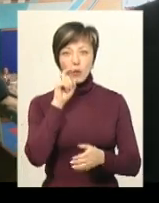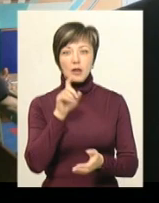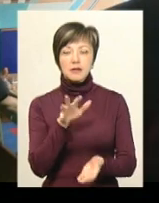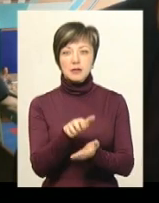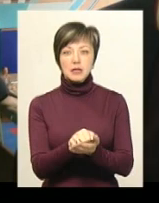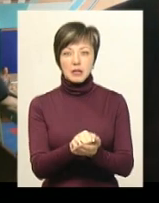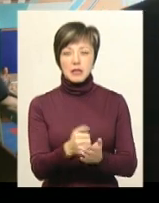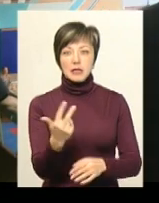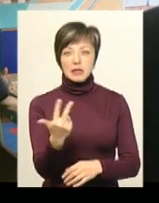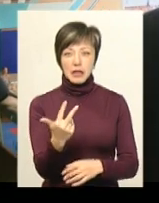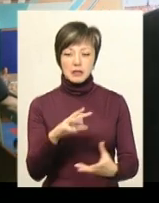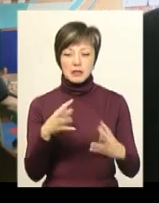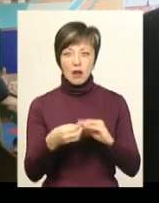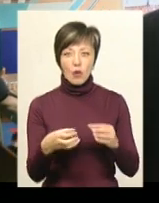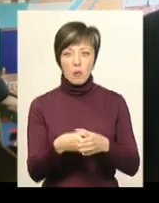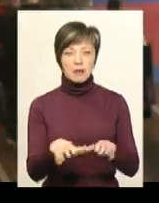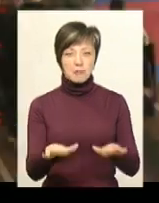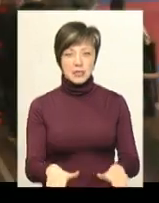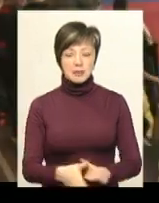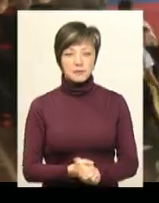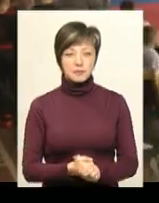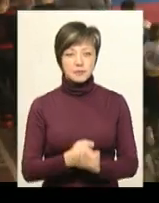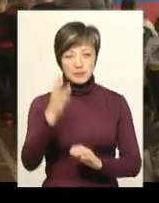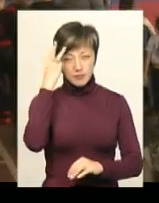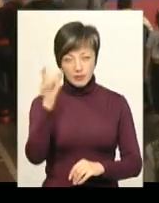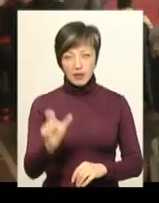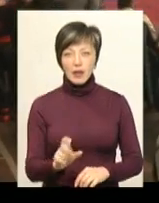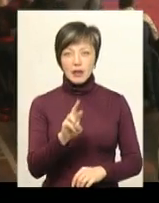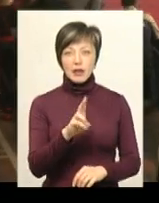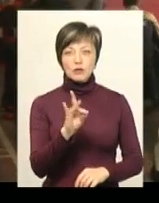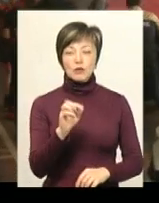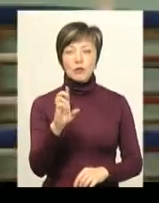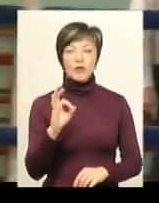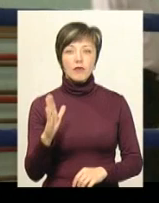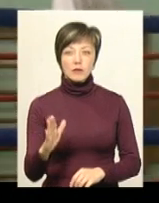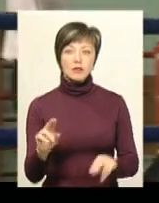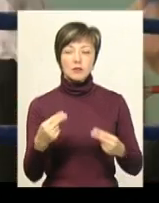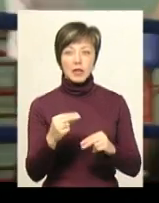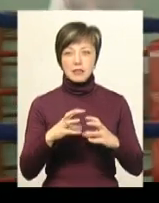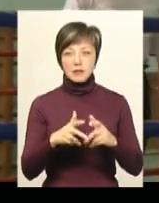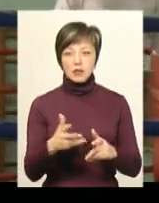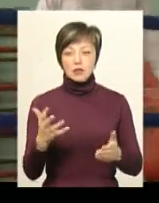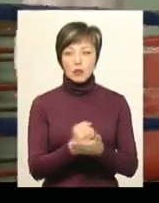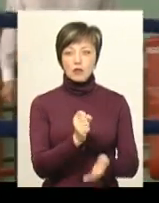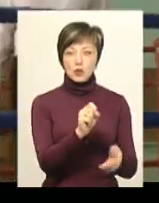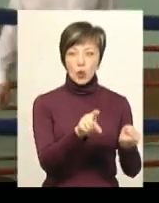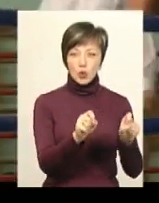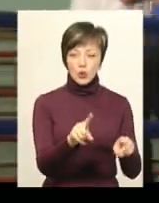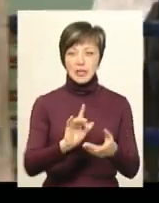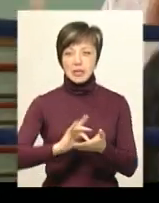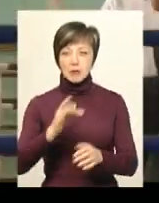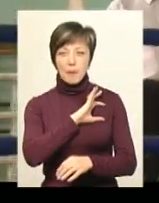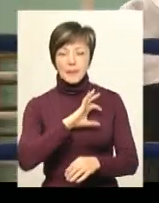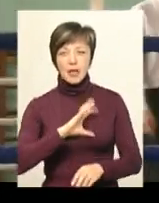завоювала третє загальнокомандне місце. Хмельничанин Олександр Ястреб на чемпіонаті світу в двох розділах здобув золоту і срібну медалі.